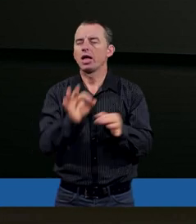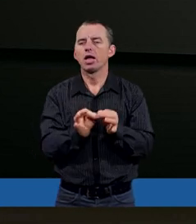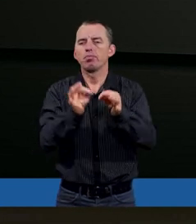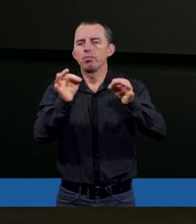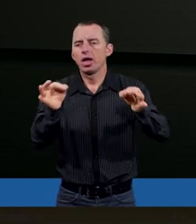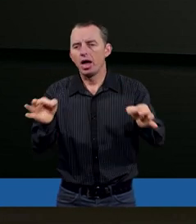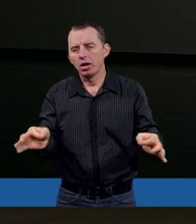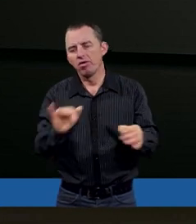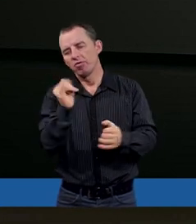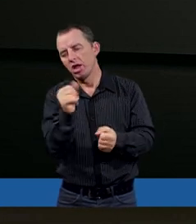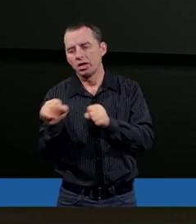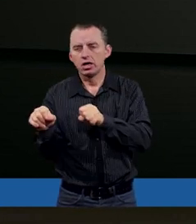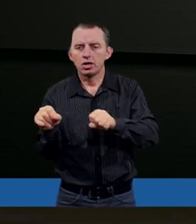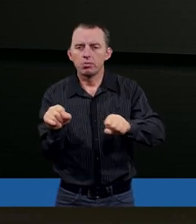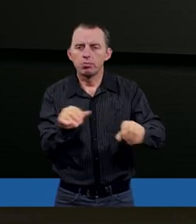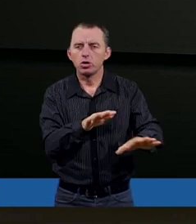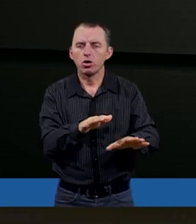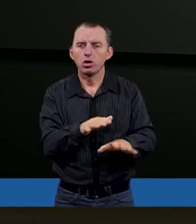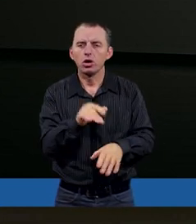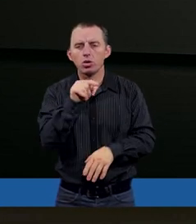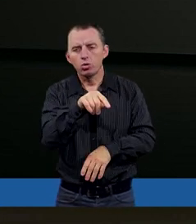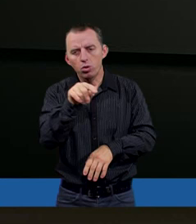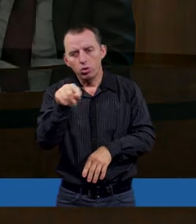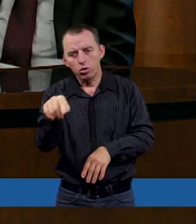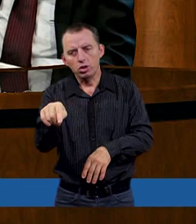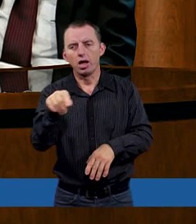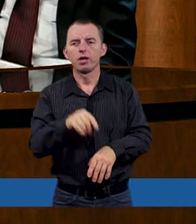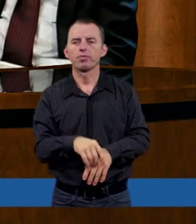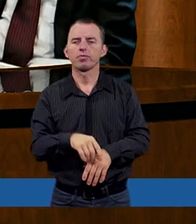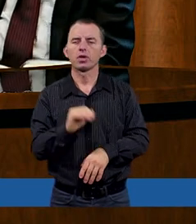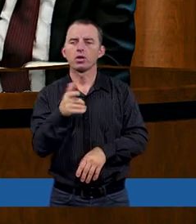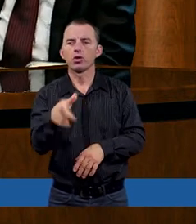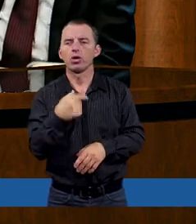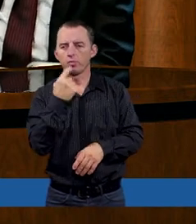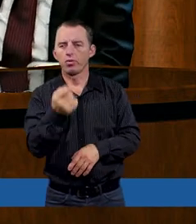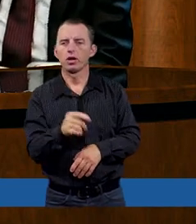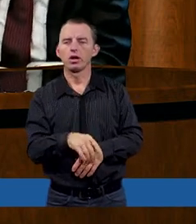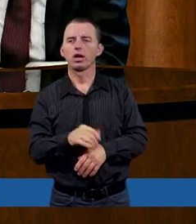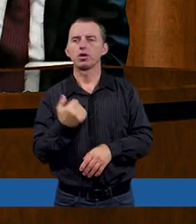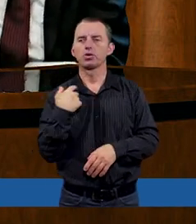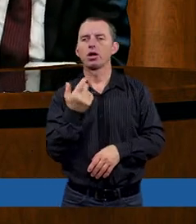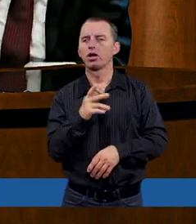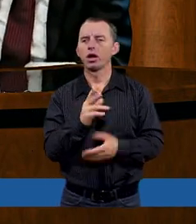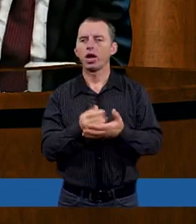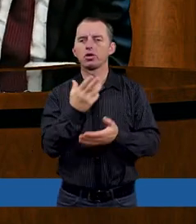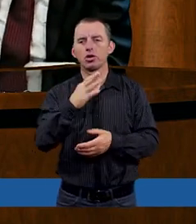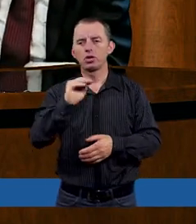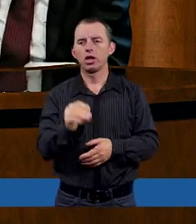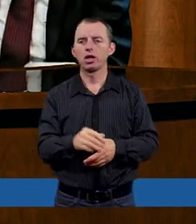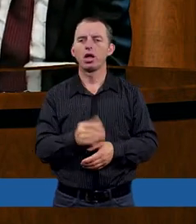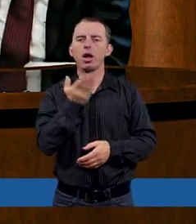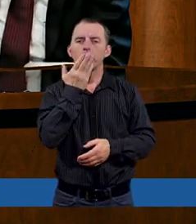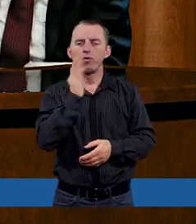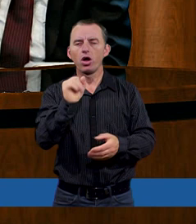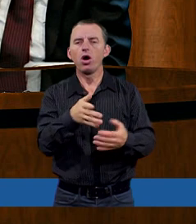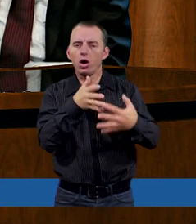w jakiś sposób tutaj... No ale czy znajdujemy takie słowa popędliwości? Raczej nie. Ja mówię